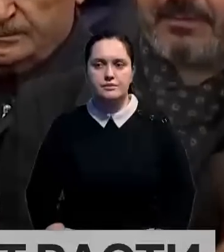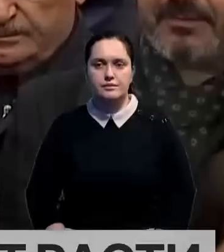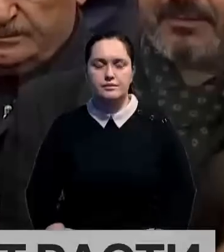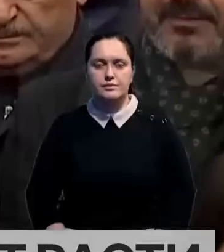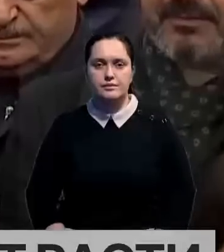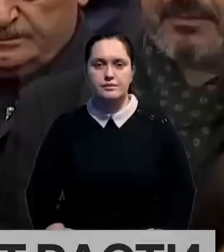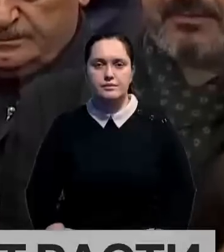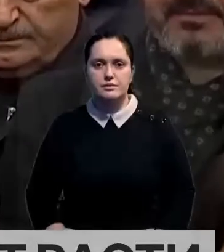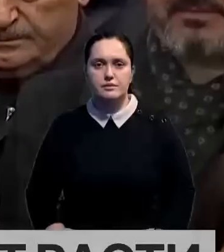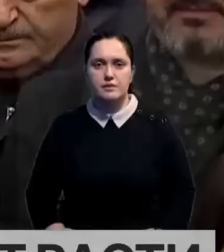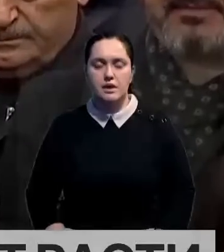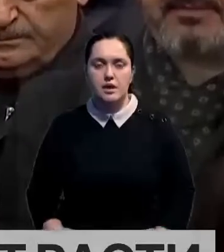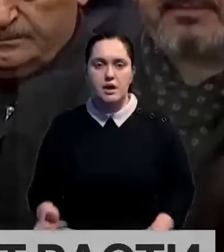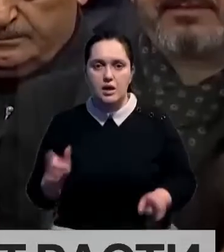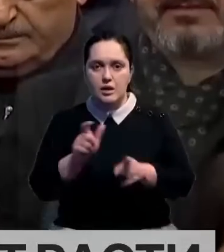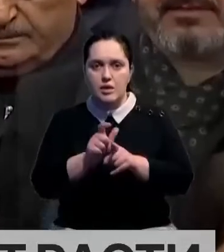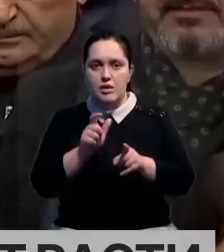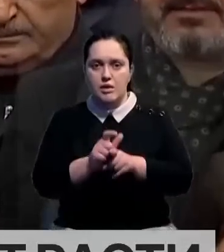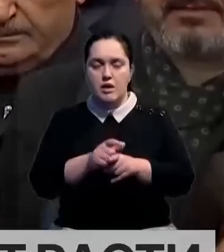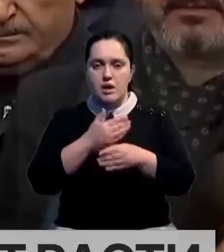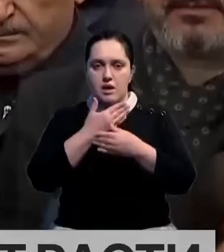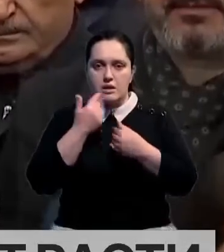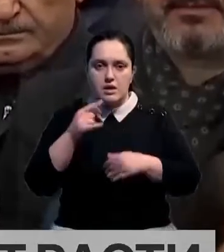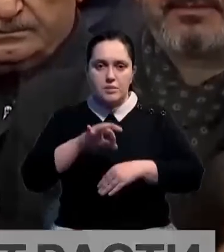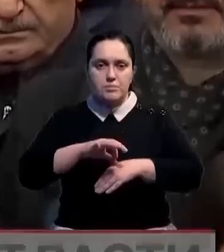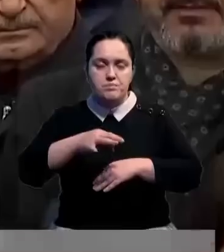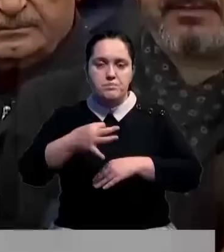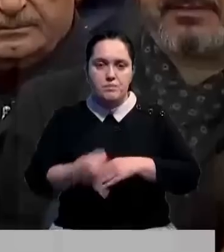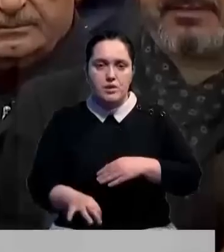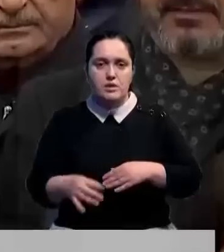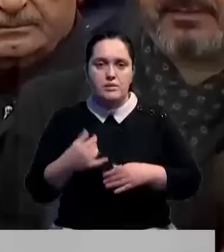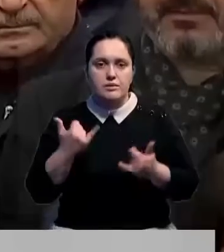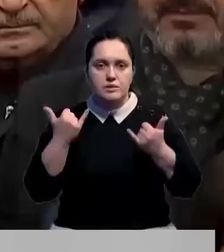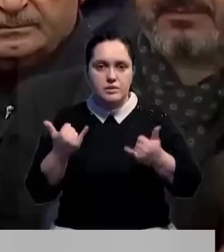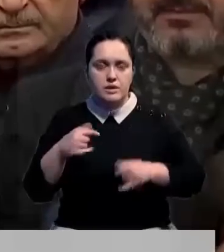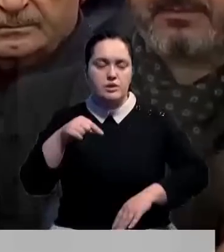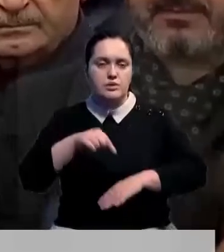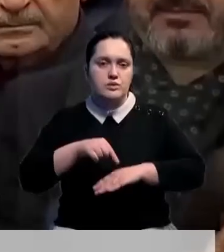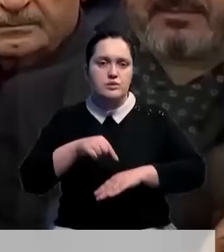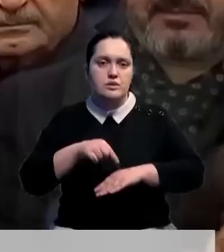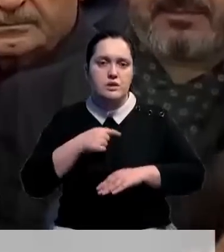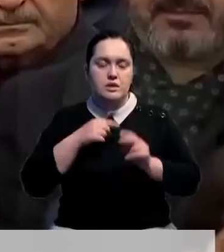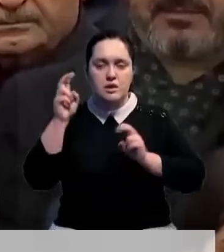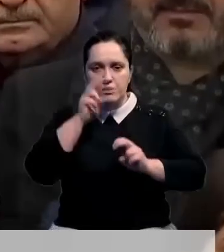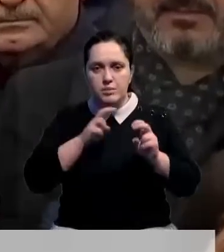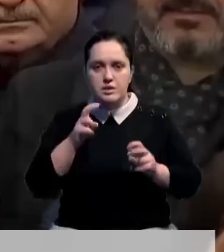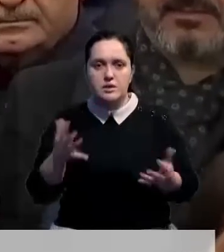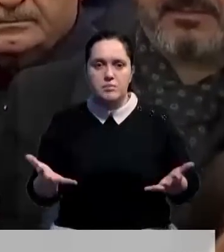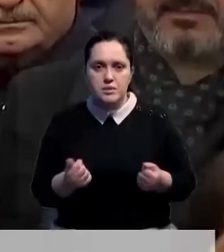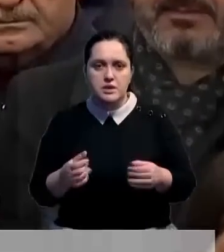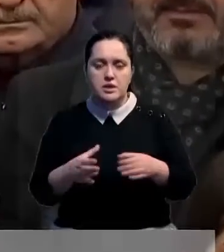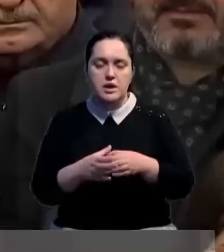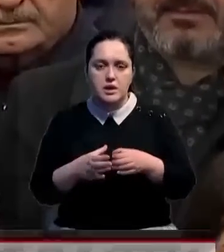Нет таких слов, которые могли бы объяснить ту боль, которую мы сейчас чувствуем. Наши поисково-спасательные